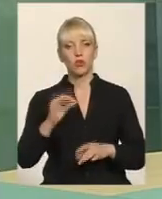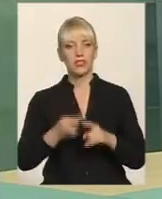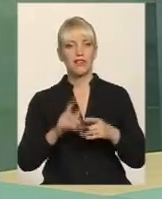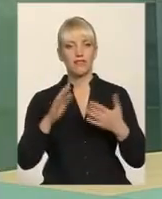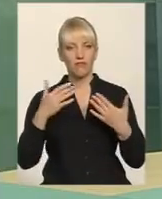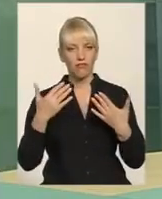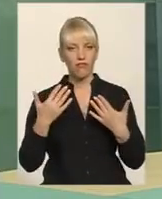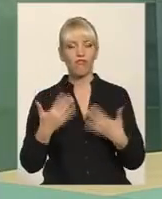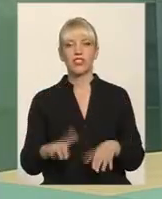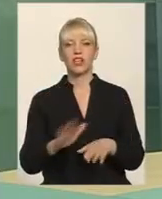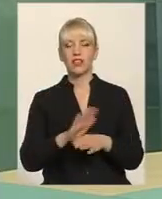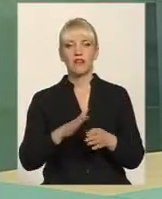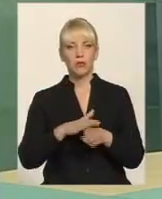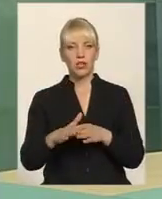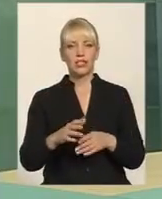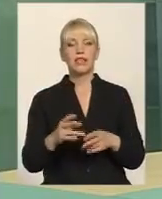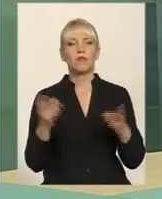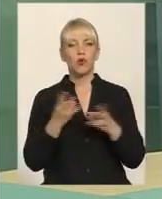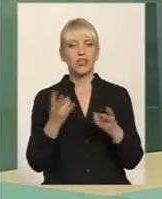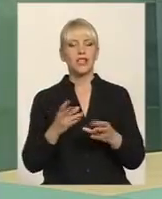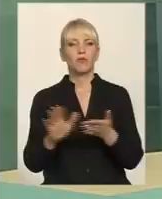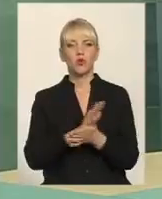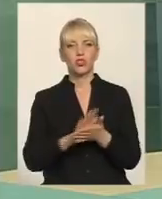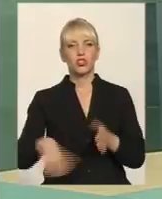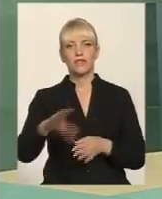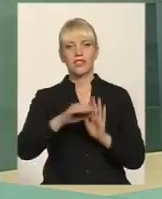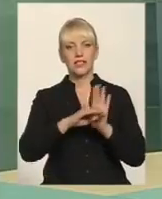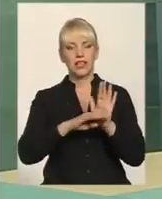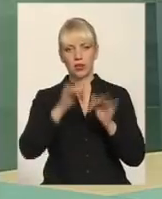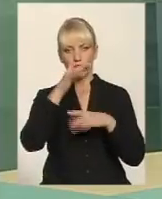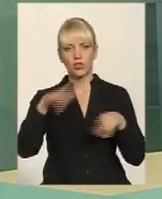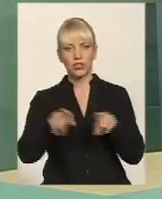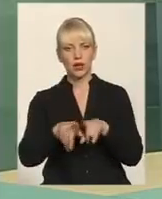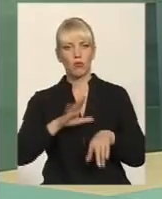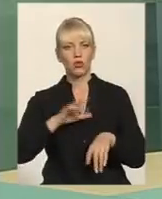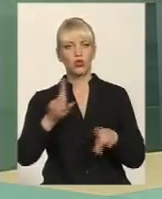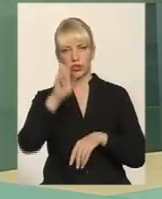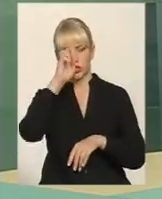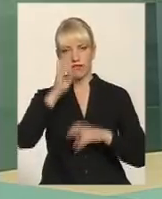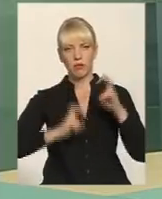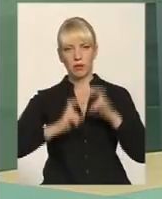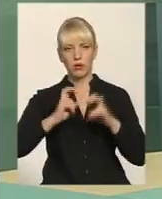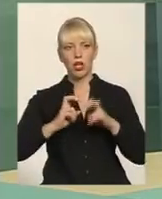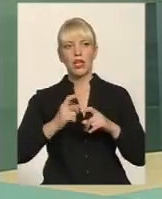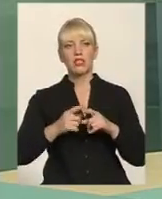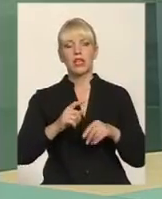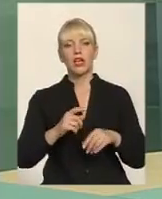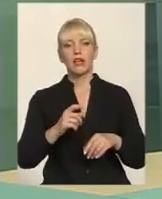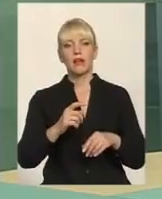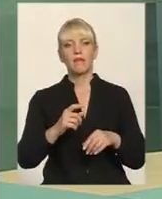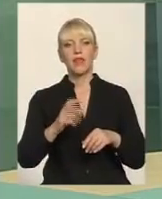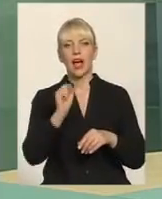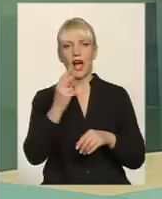Звичайно, потрібно провести очищення всієї системи. Але не може бути таке, щоб державне підприємство з контрольним пакетом акцій не мало прибутків, а